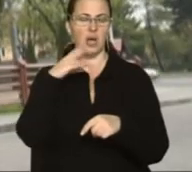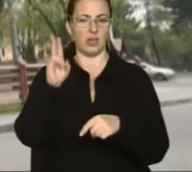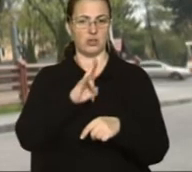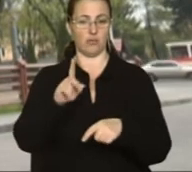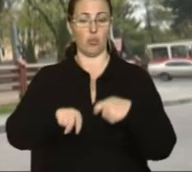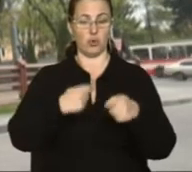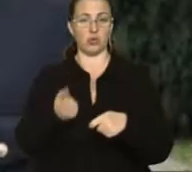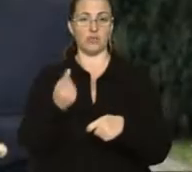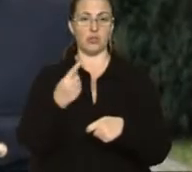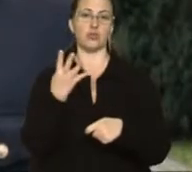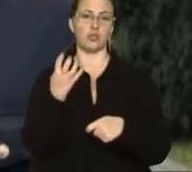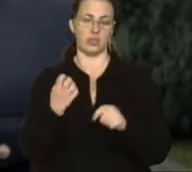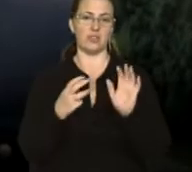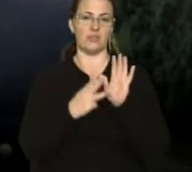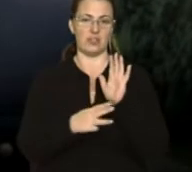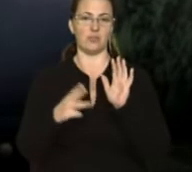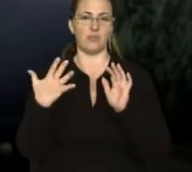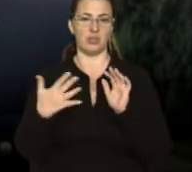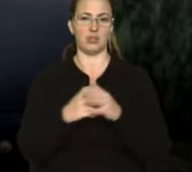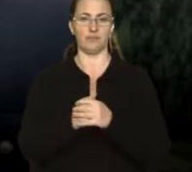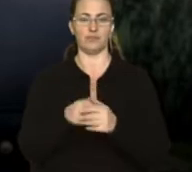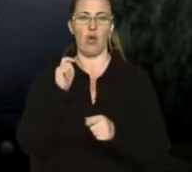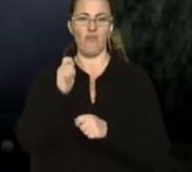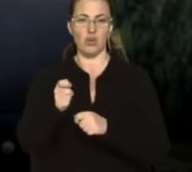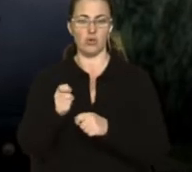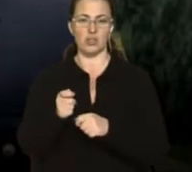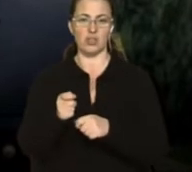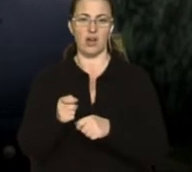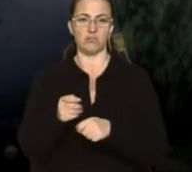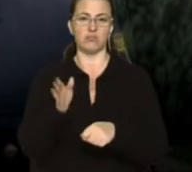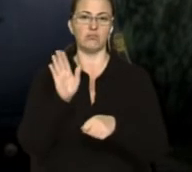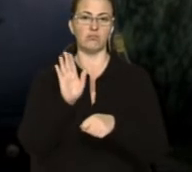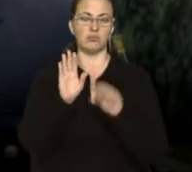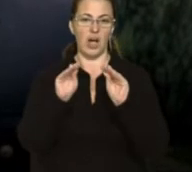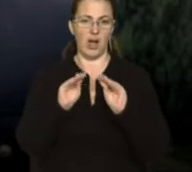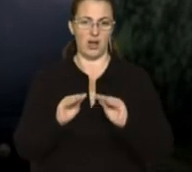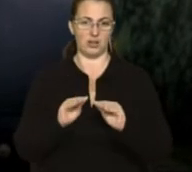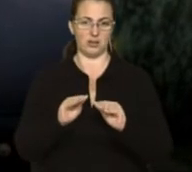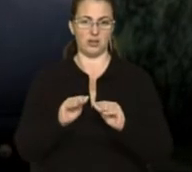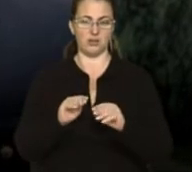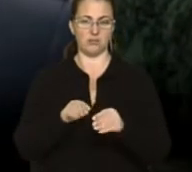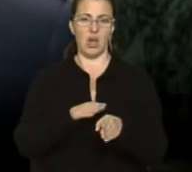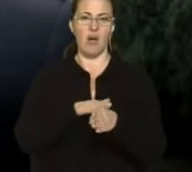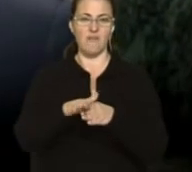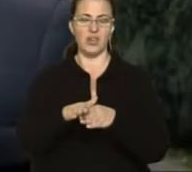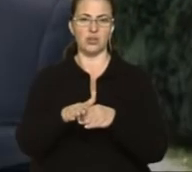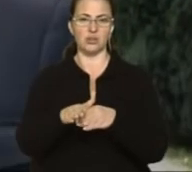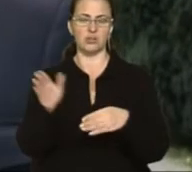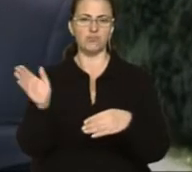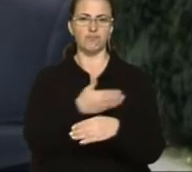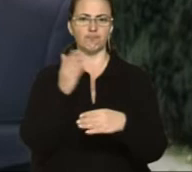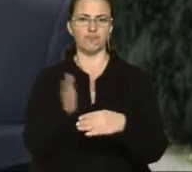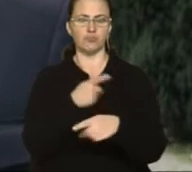485. Вручено настоятелям приписи на усунення порушень, вимог пожежної безпеки, які були виявлені. Основними